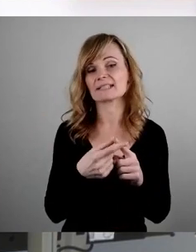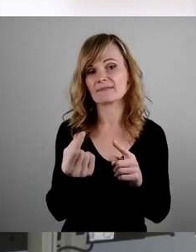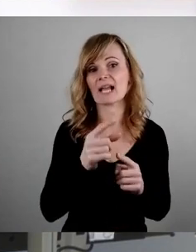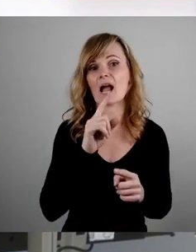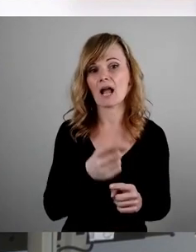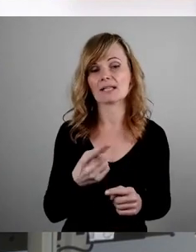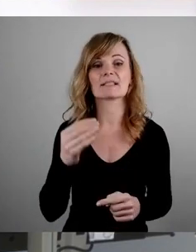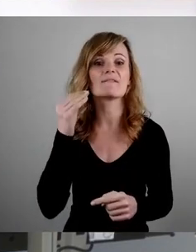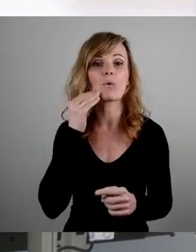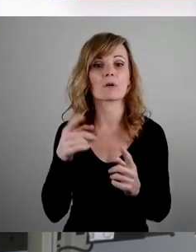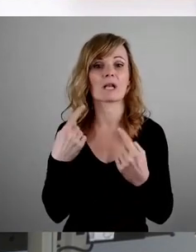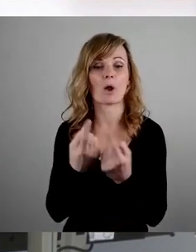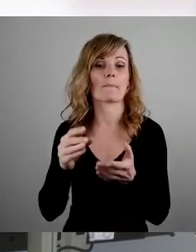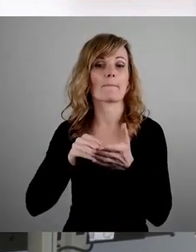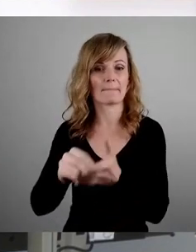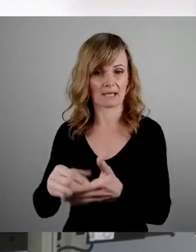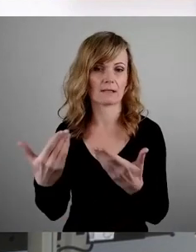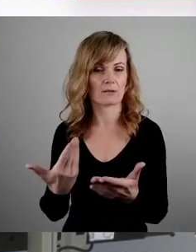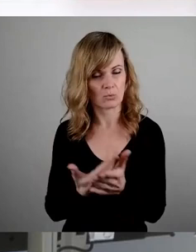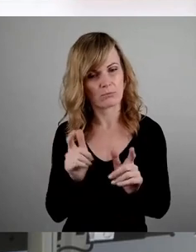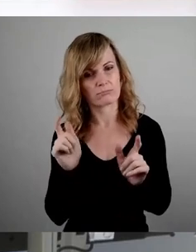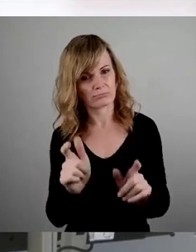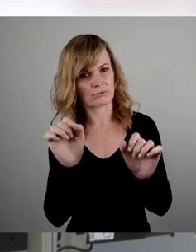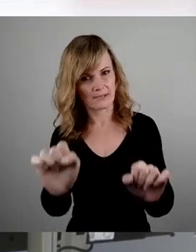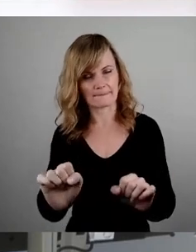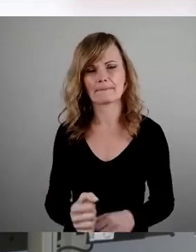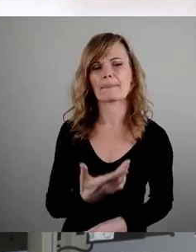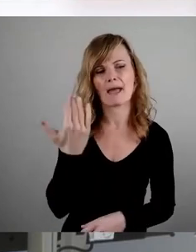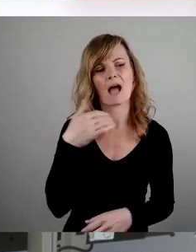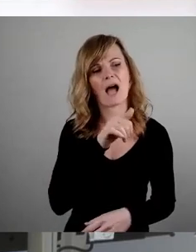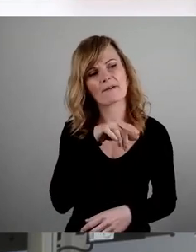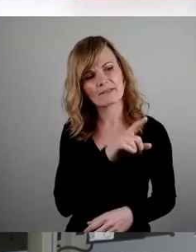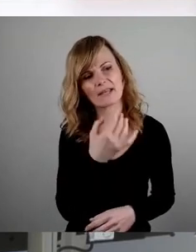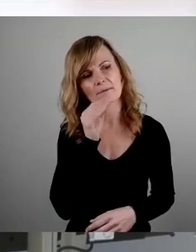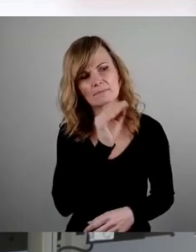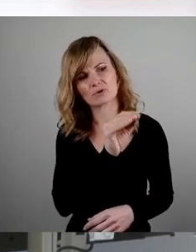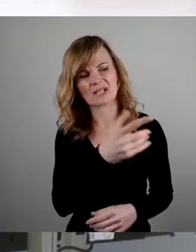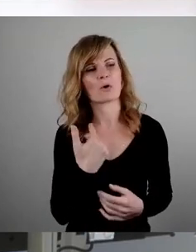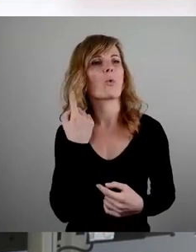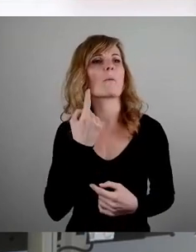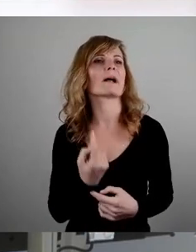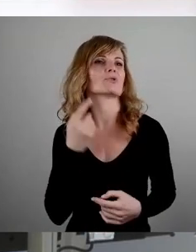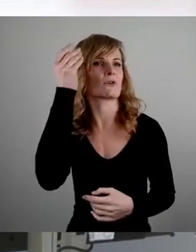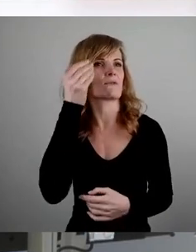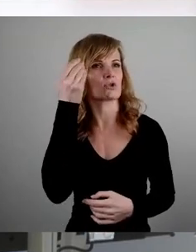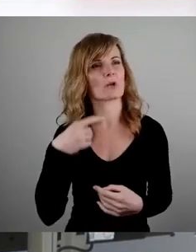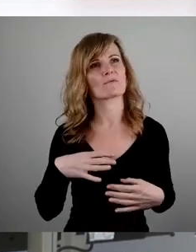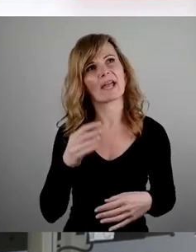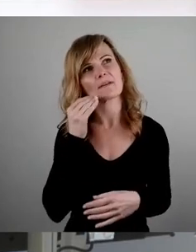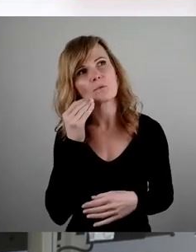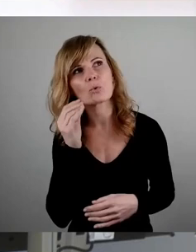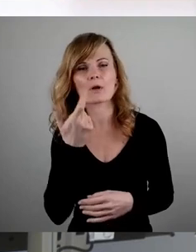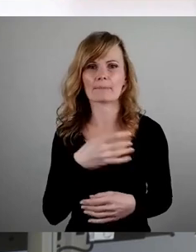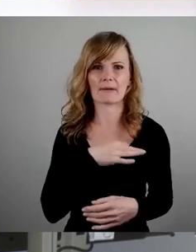Und Frau Walter von der AfD, die romantische Vorstellung von einer Ferienwohnung oder dass man da in einer privaten Wohnung für ein paar Nächte im